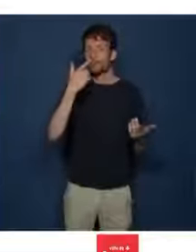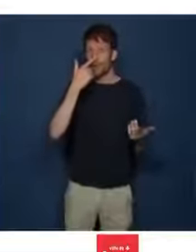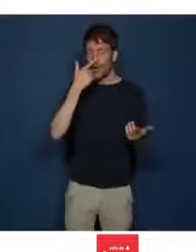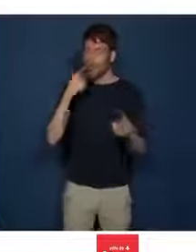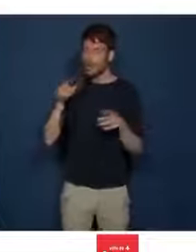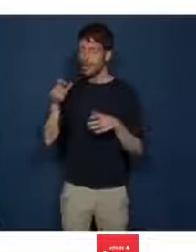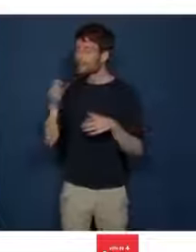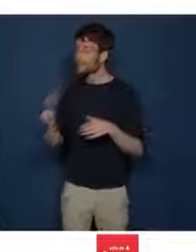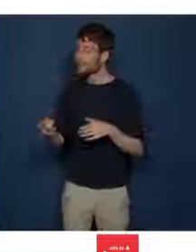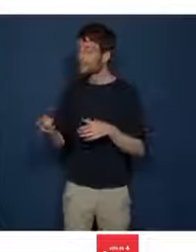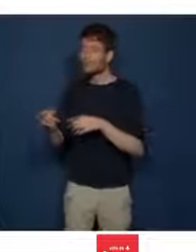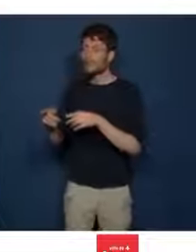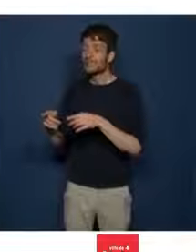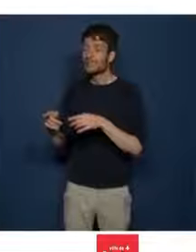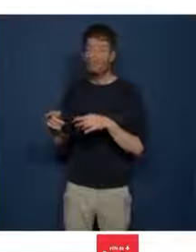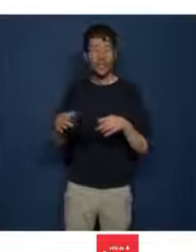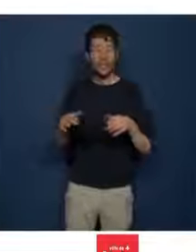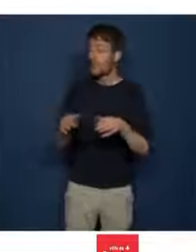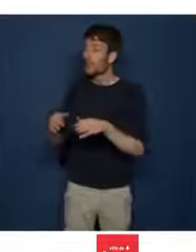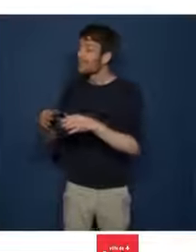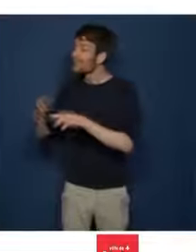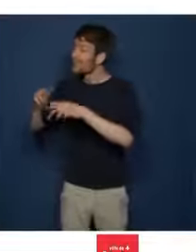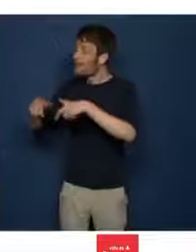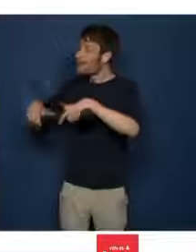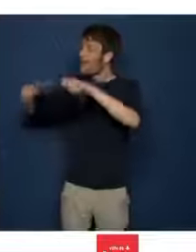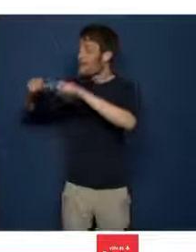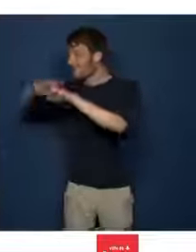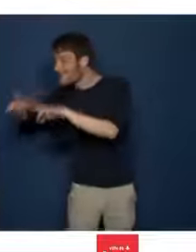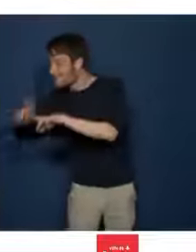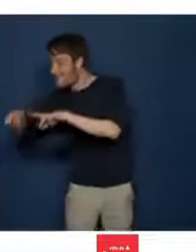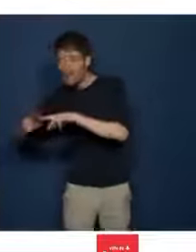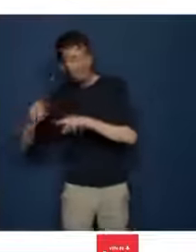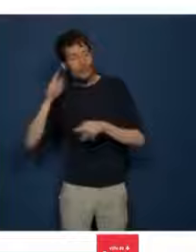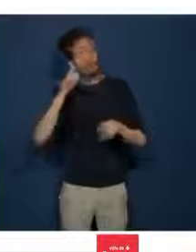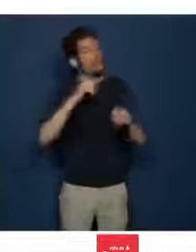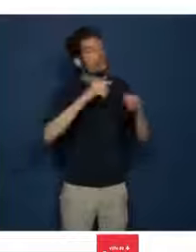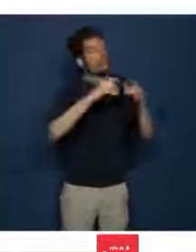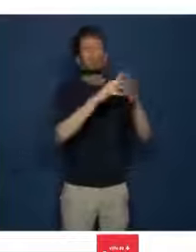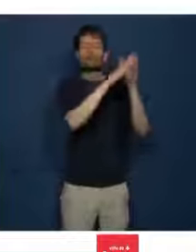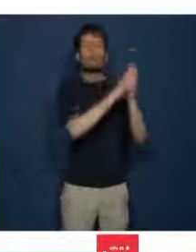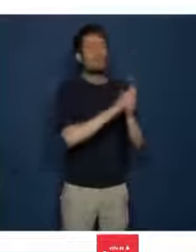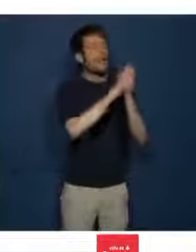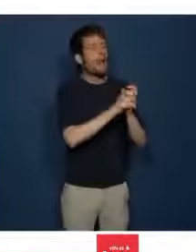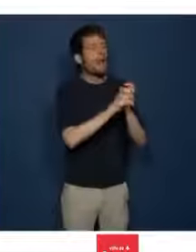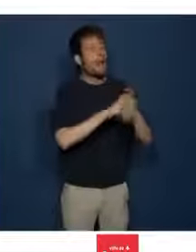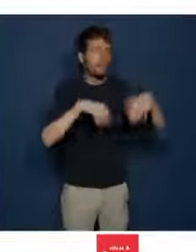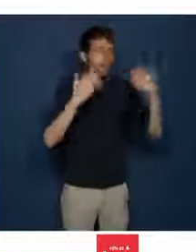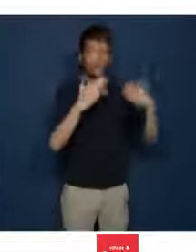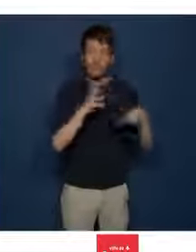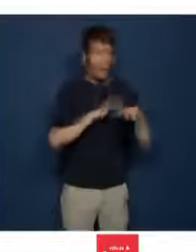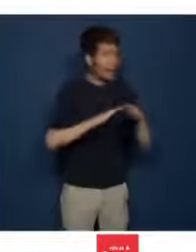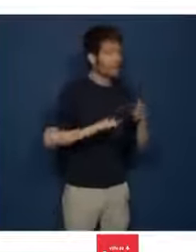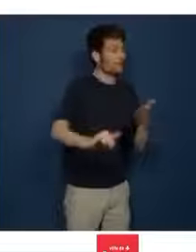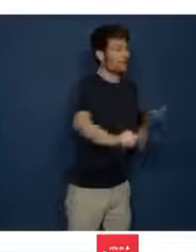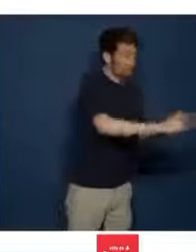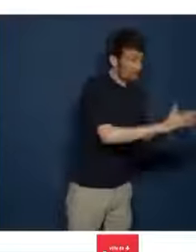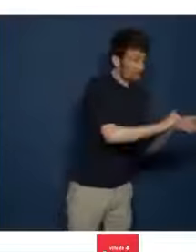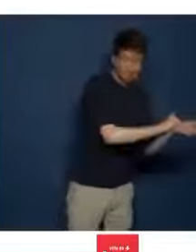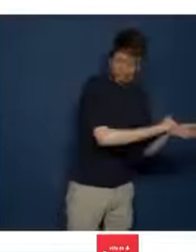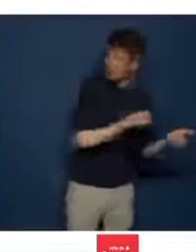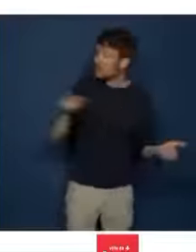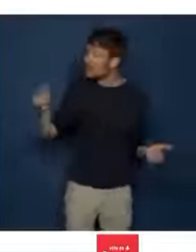contre la rénovation d'un palais. Or, on constate qu'aussitôt la chapelle rasée, les occupants du palais sont expulsés.